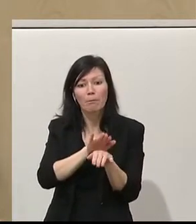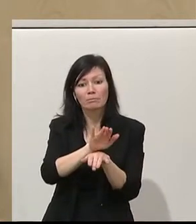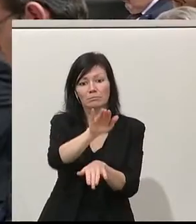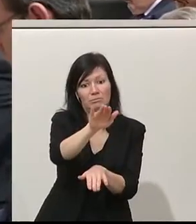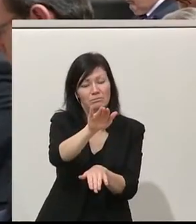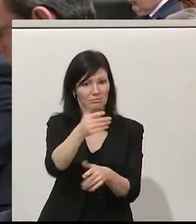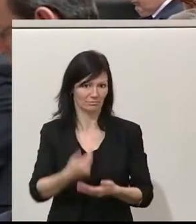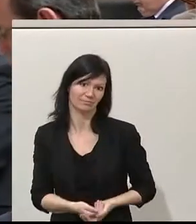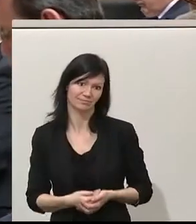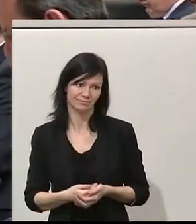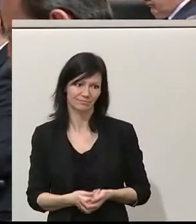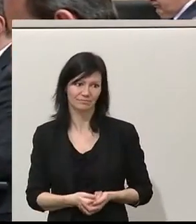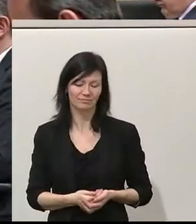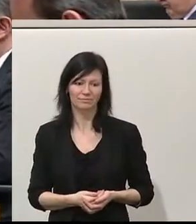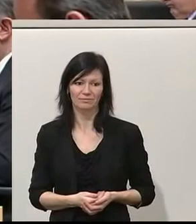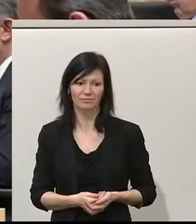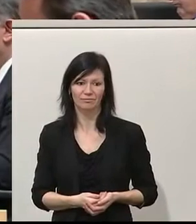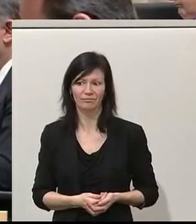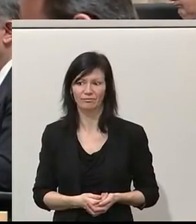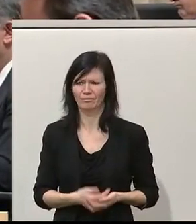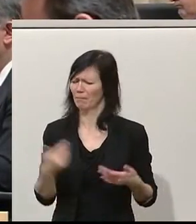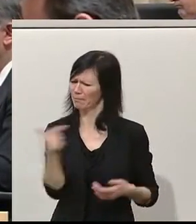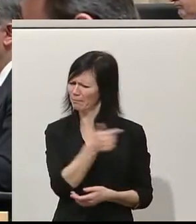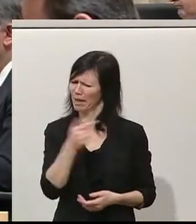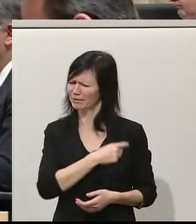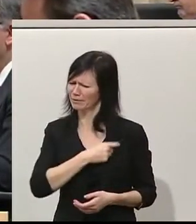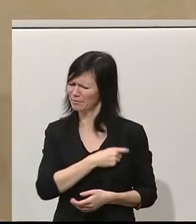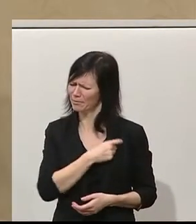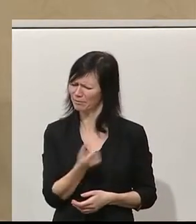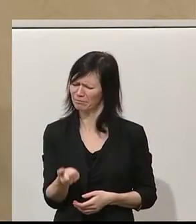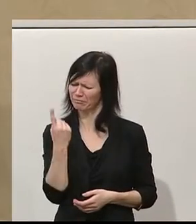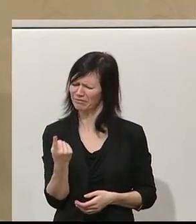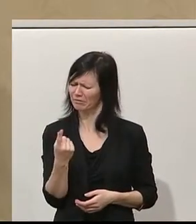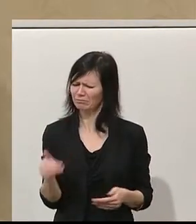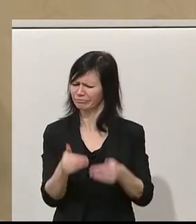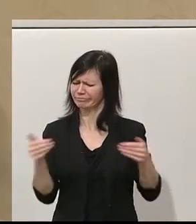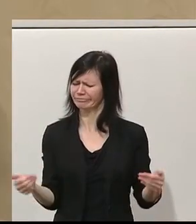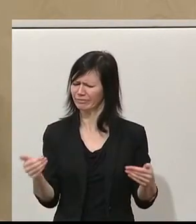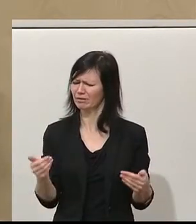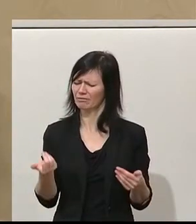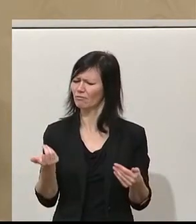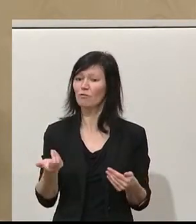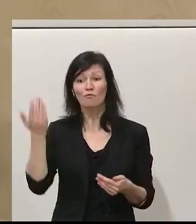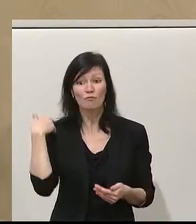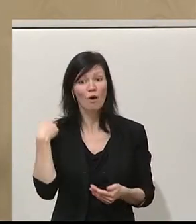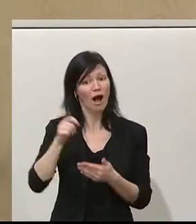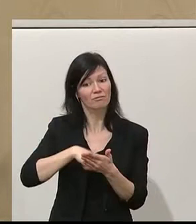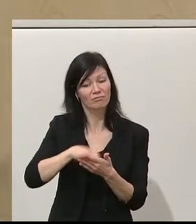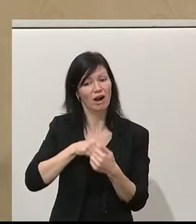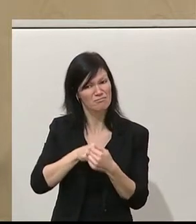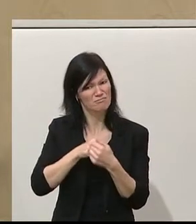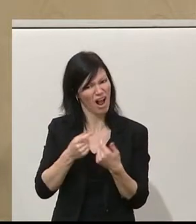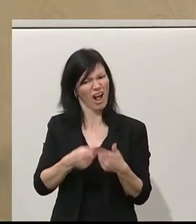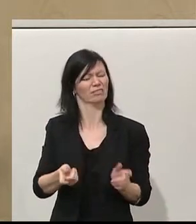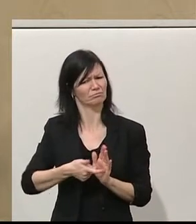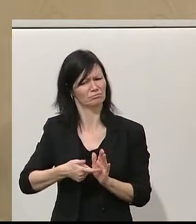Das ist der Teil, wo beide Parteien plötzlich was anderes fordern, als sie es ursprünglich gemacht haben. Der Herr Bundeskanzler hat vorhin davon gesprochen, dass er nicht will, dass